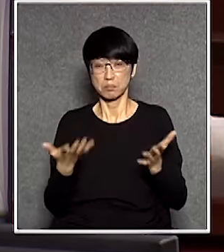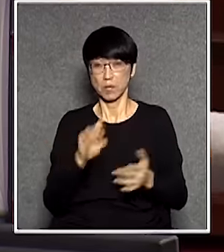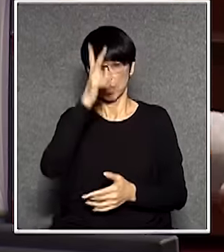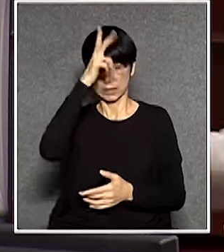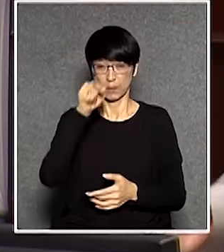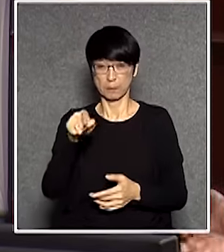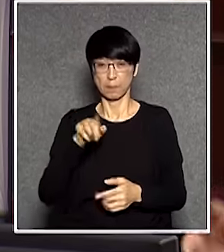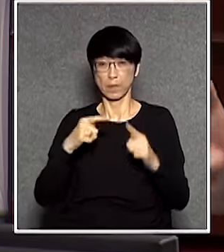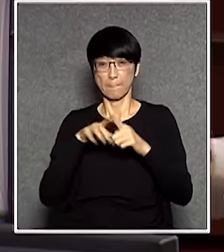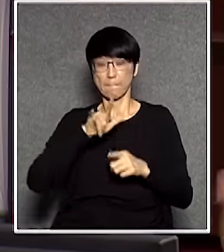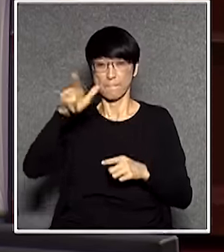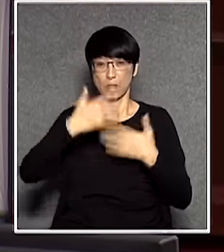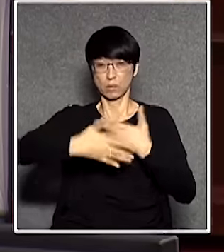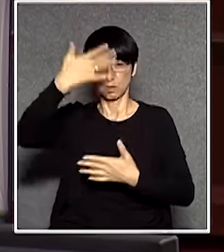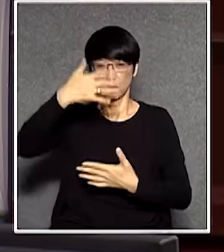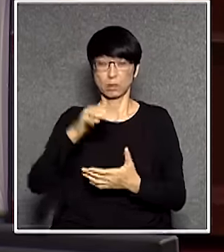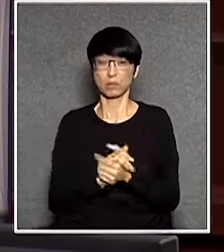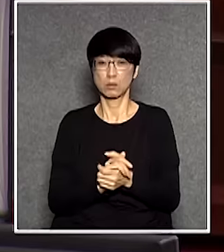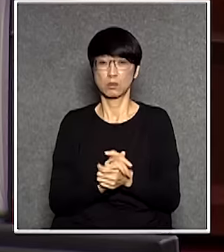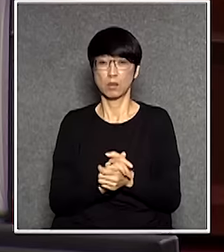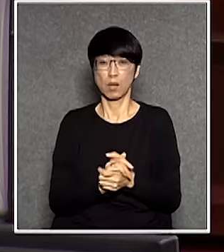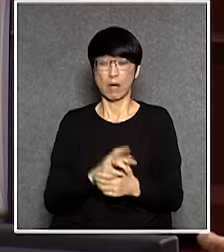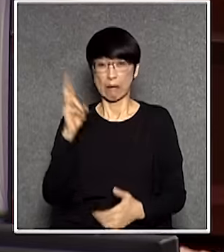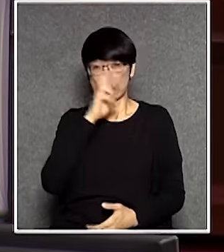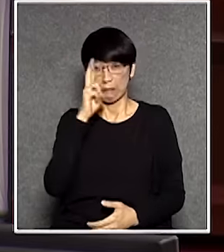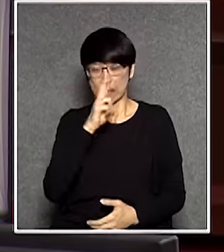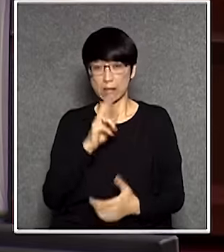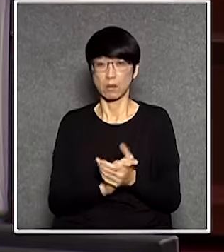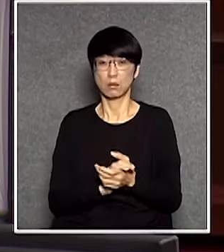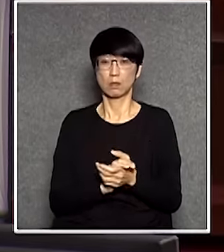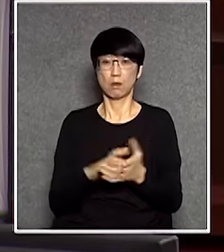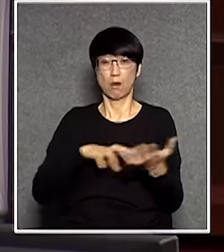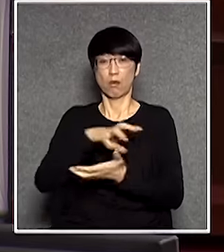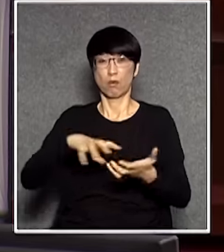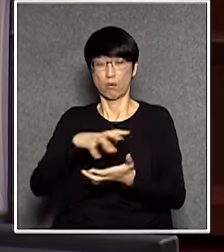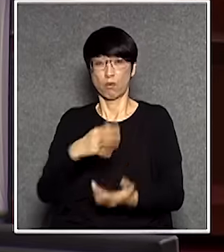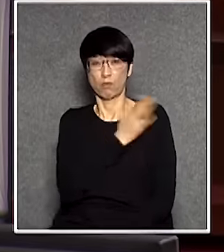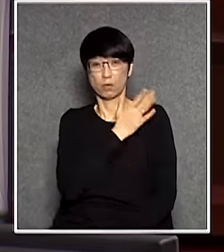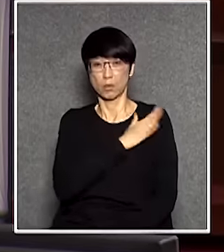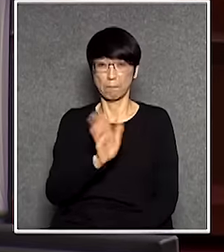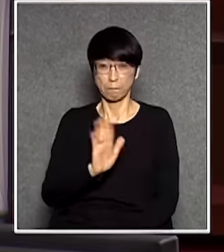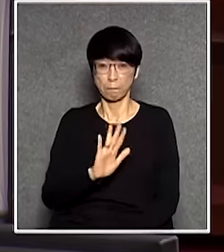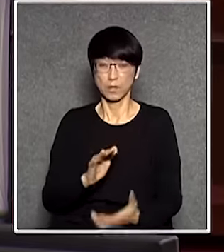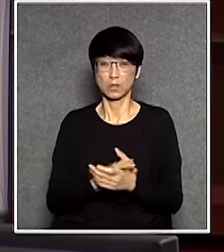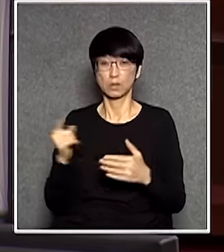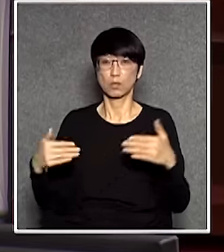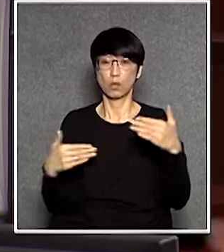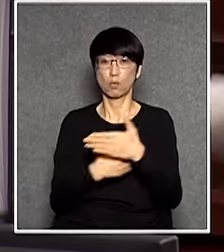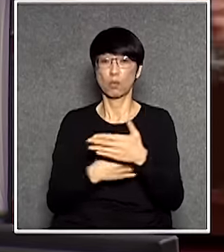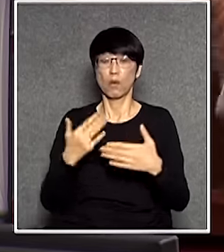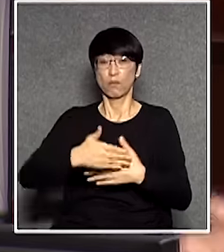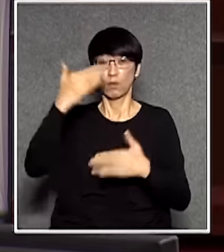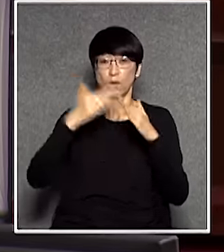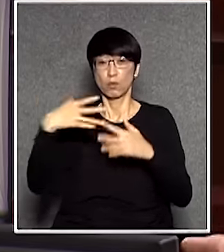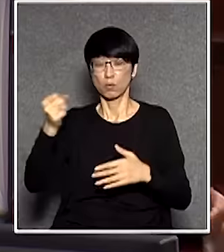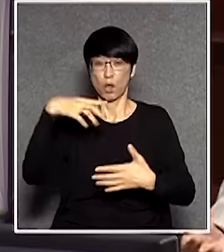民航處的總部帶樓出現那些烏龍的東西全部都不用負責的然後運房局出現在走了他就說